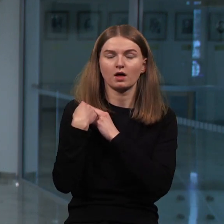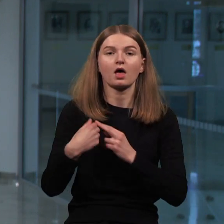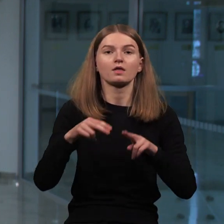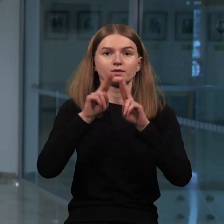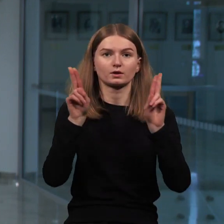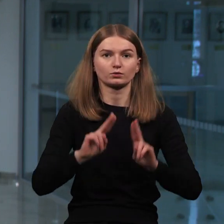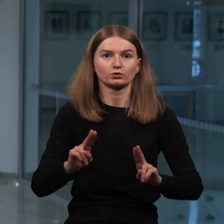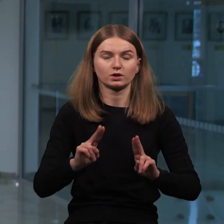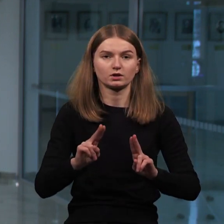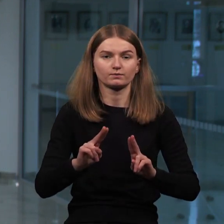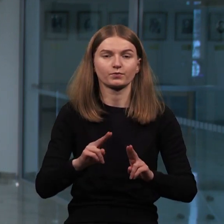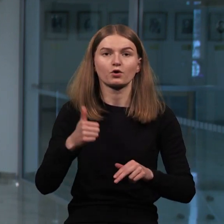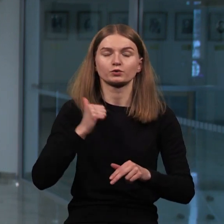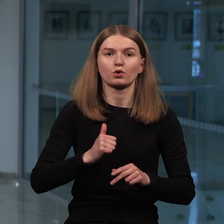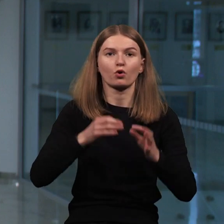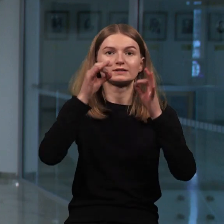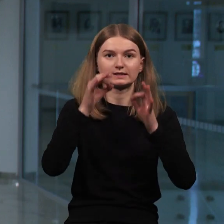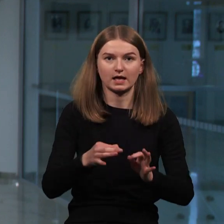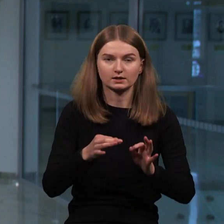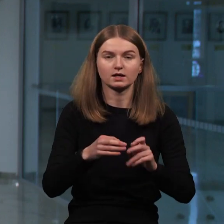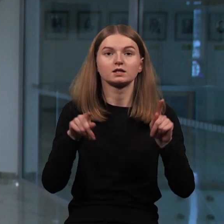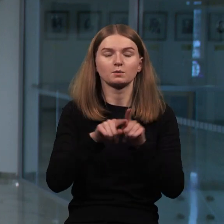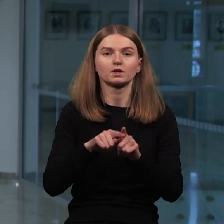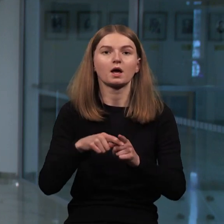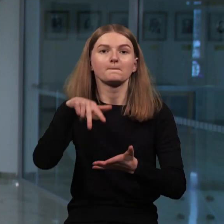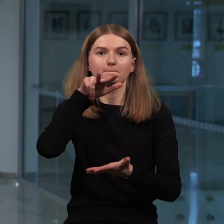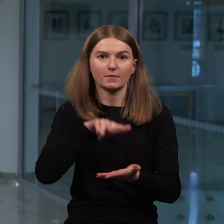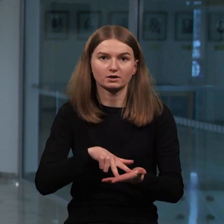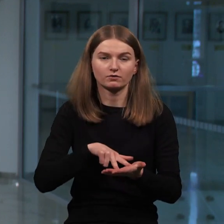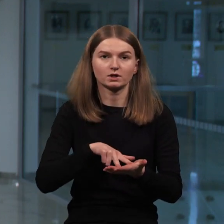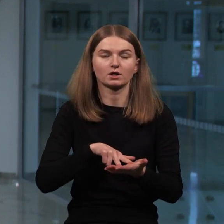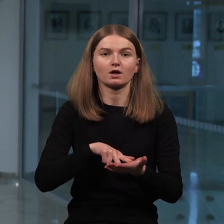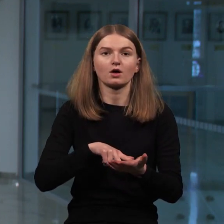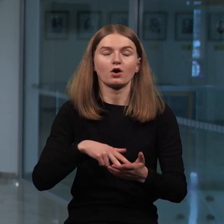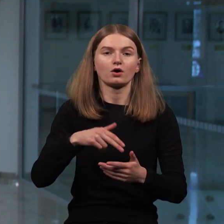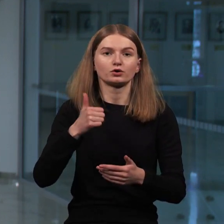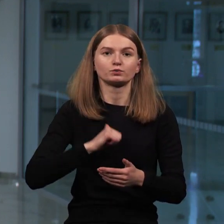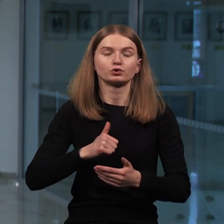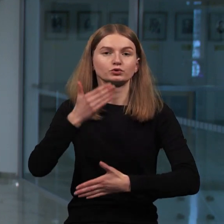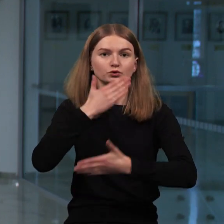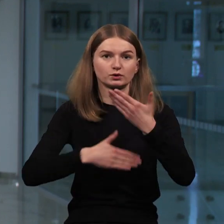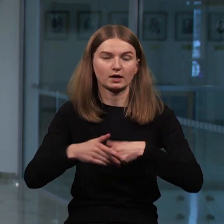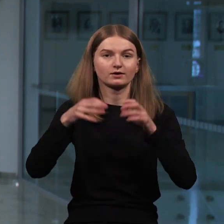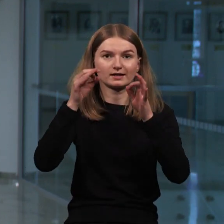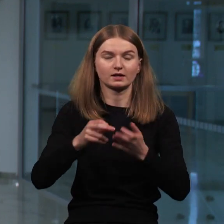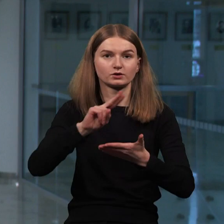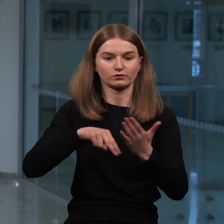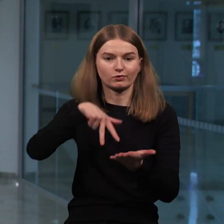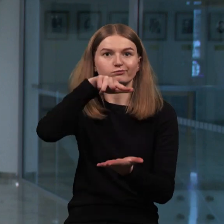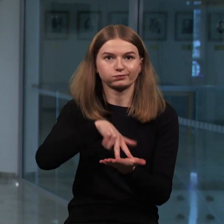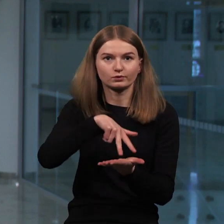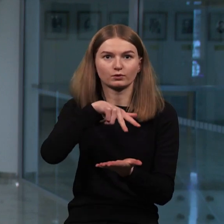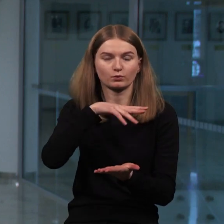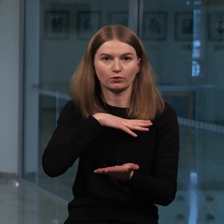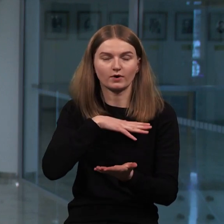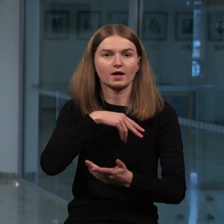žmogaus teisų teisai, ratifikavus jungtinių tūtų žmonių su negale teisio konvenciją. Ir 2010 metais Lietuva labai aiškiai